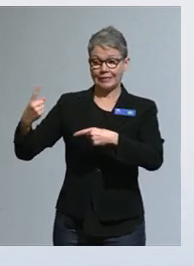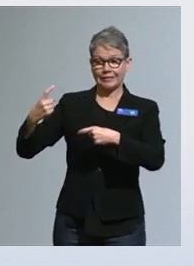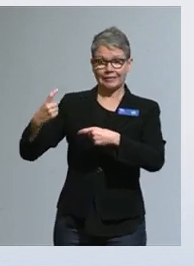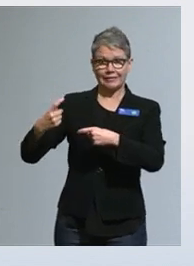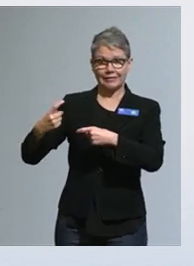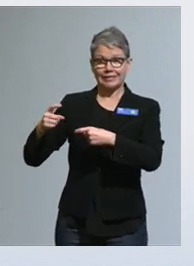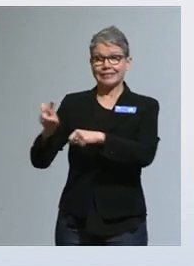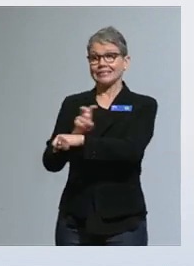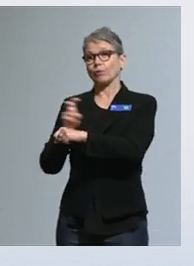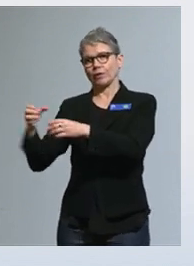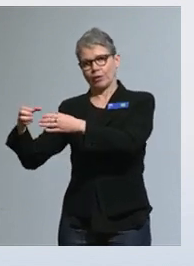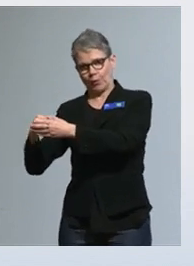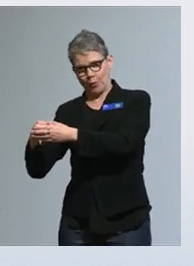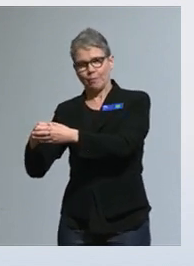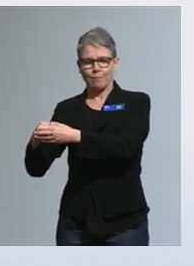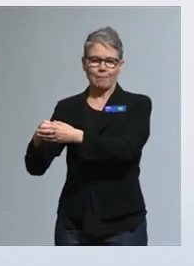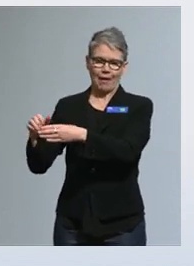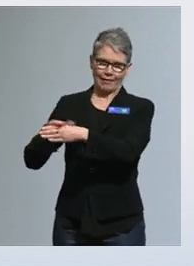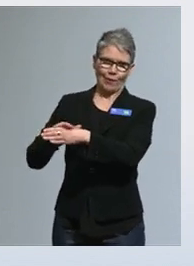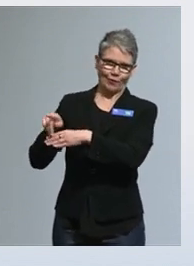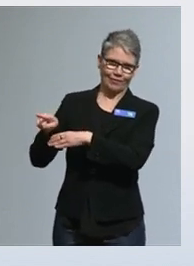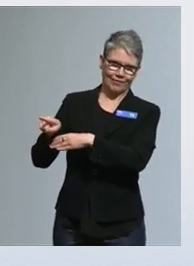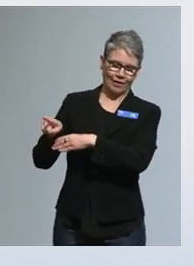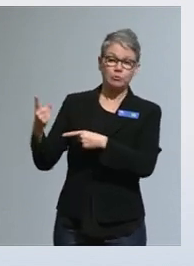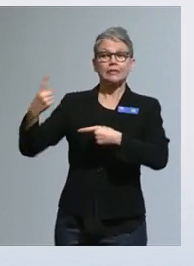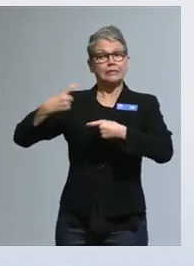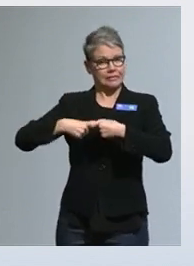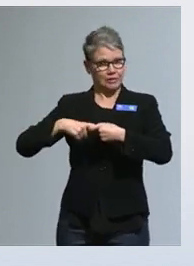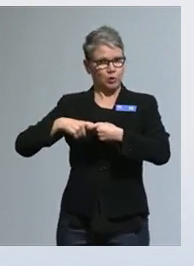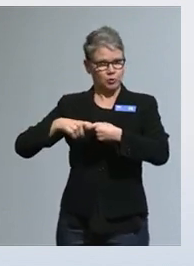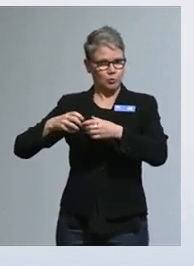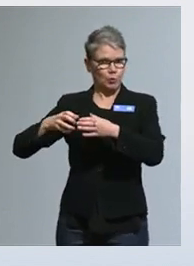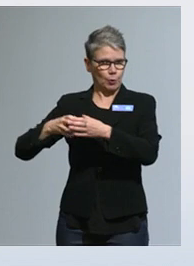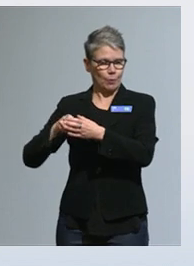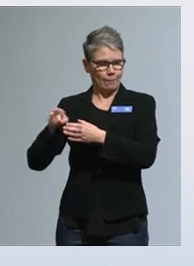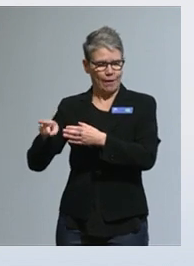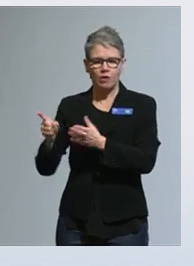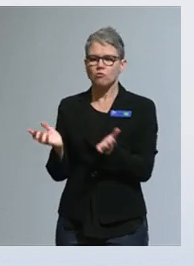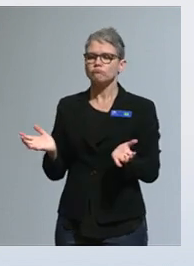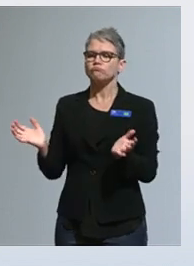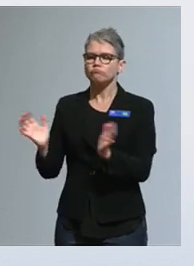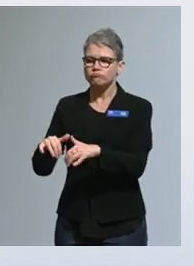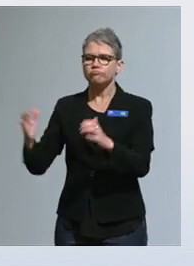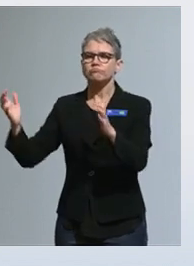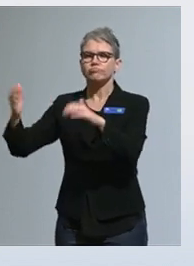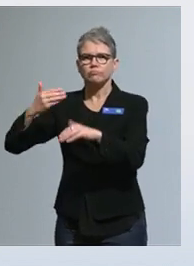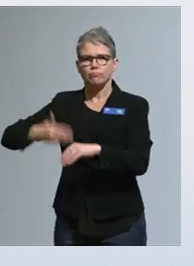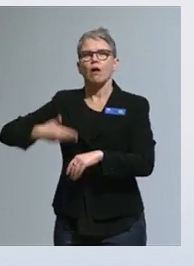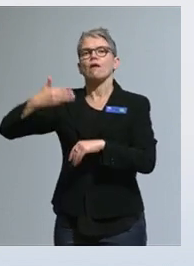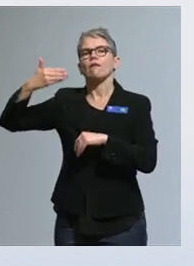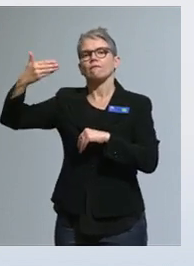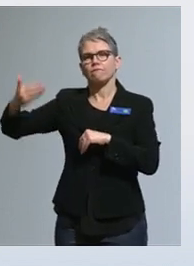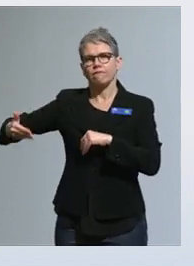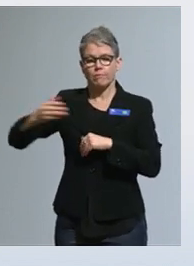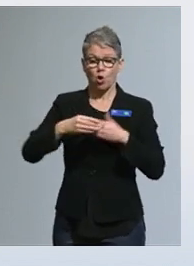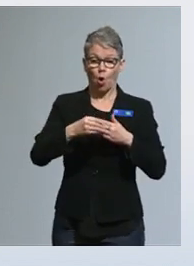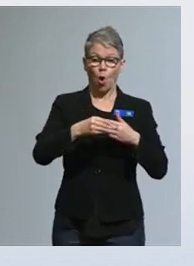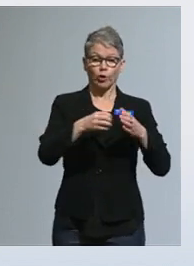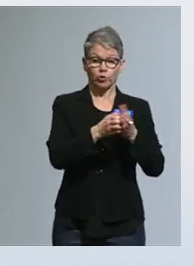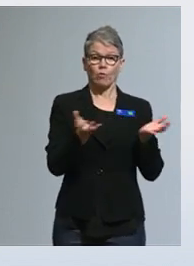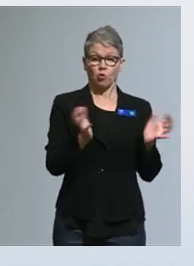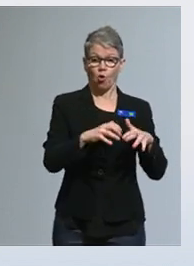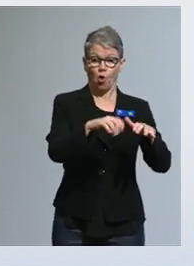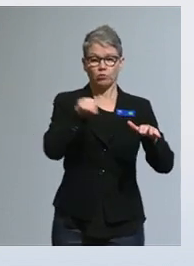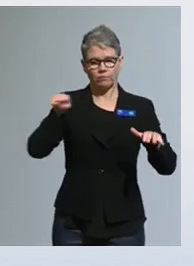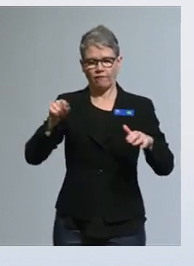seurantaryhmäksi kutsuttu. Se kokoontuu hieman harvemmin kuin tuo ohjausryhmä,